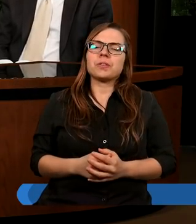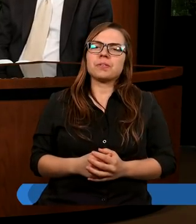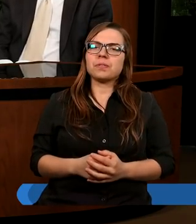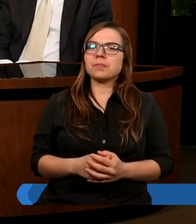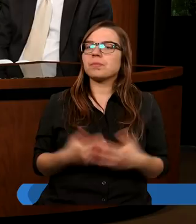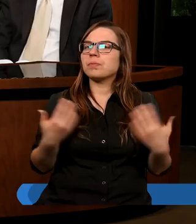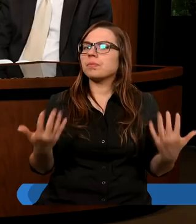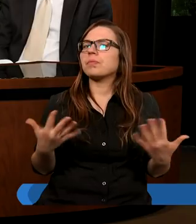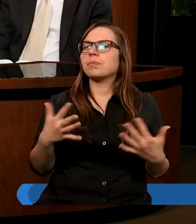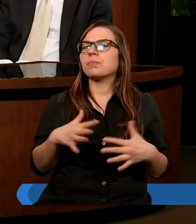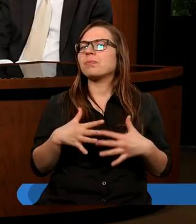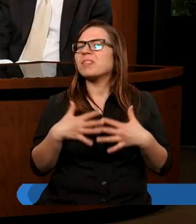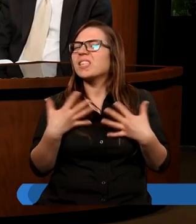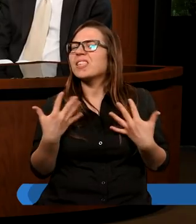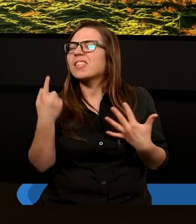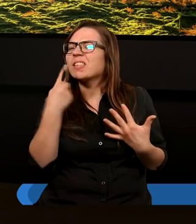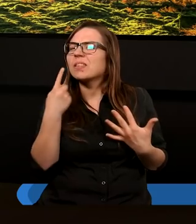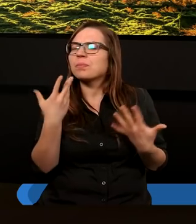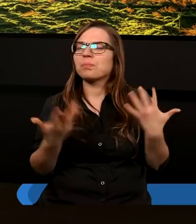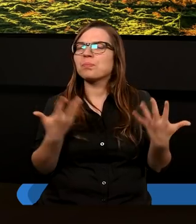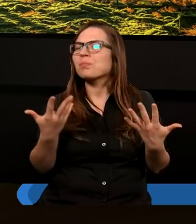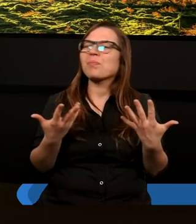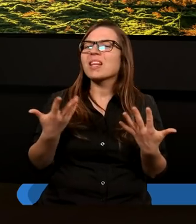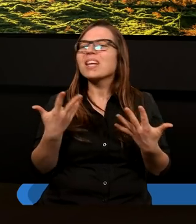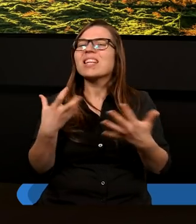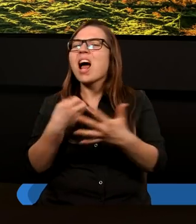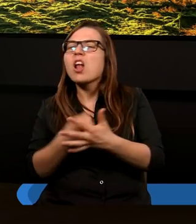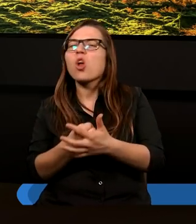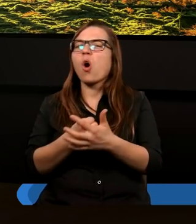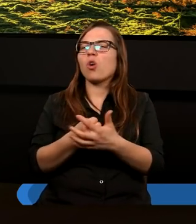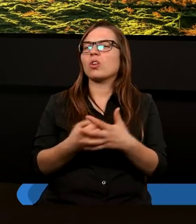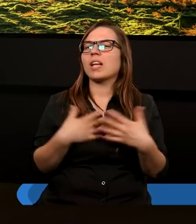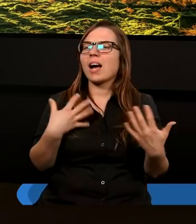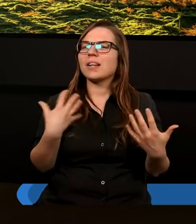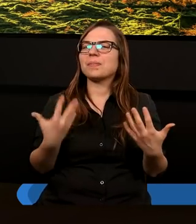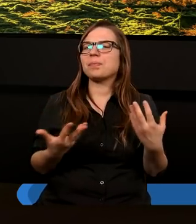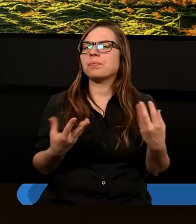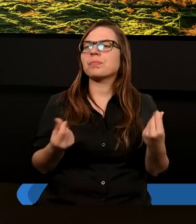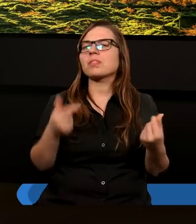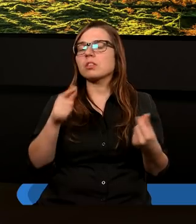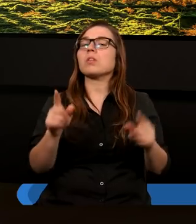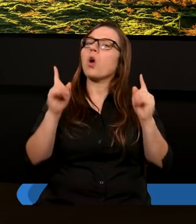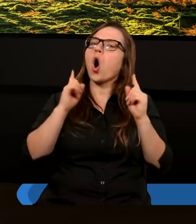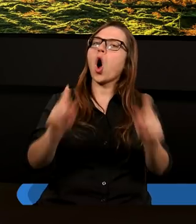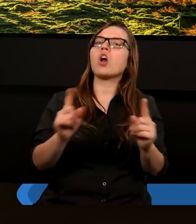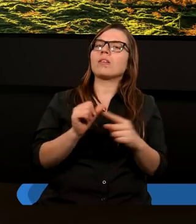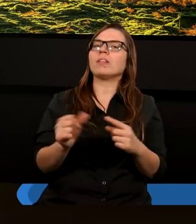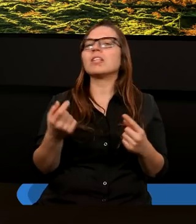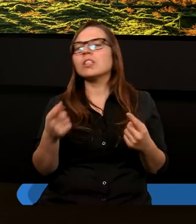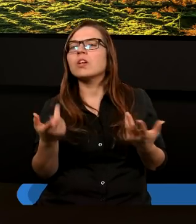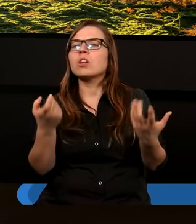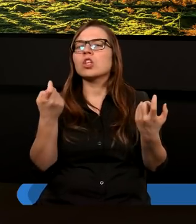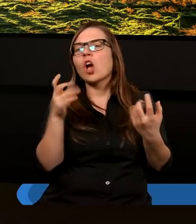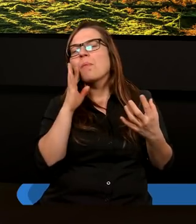Wydaje się, że my nie wiemy do końca, na ile ten problem był rzeczywisty, na ile on był troszeczkę